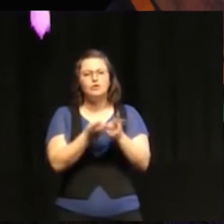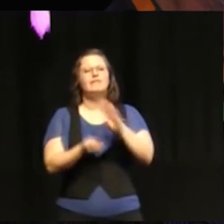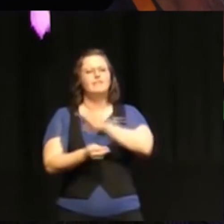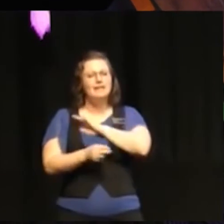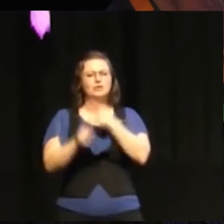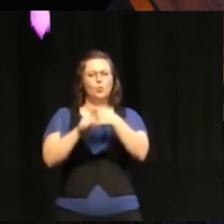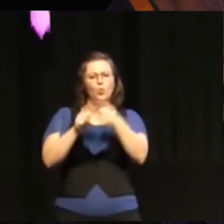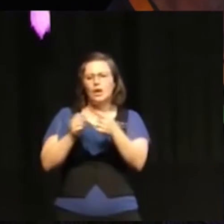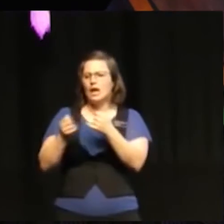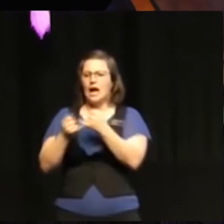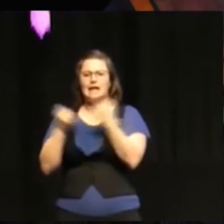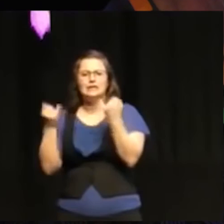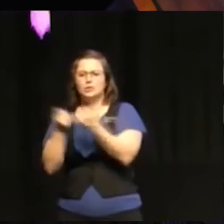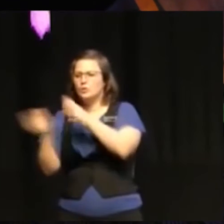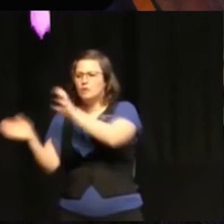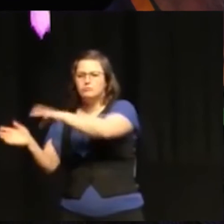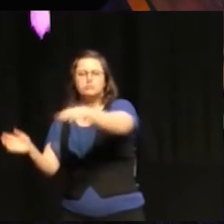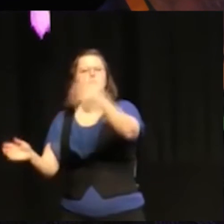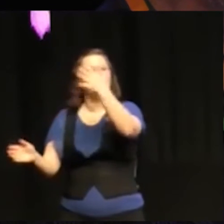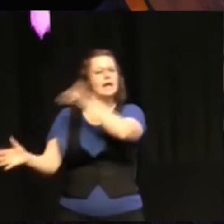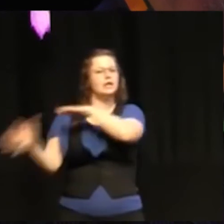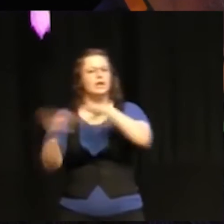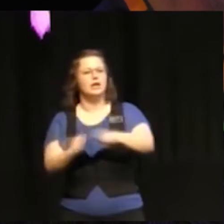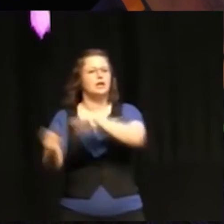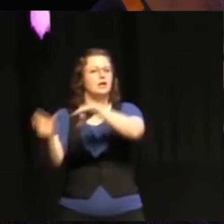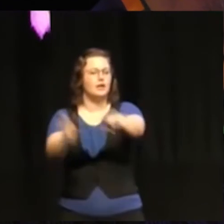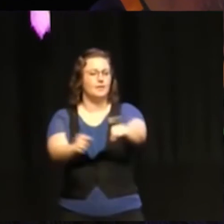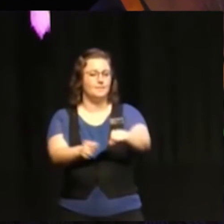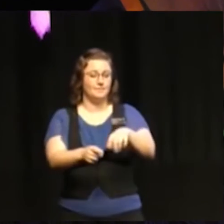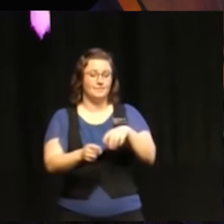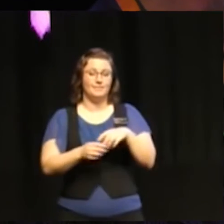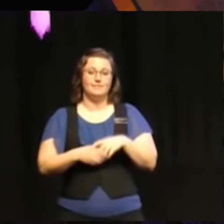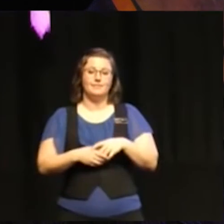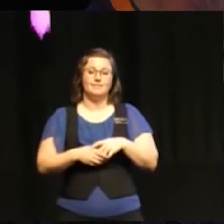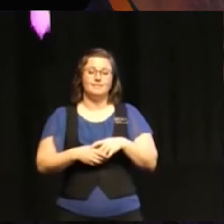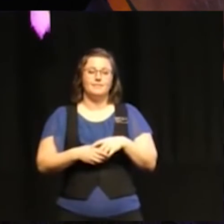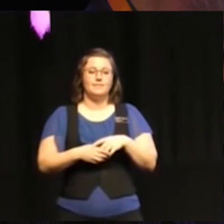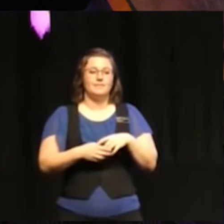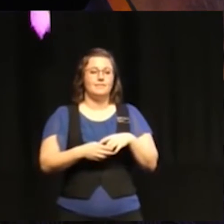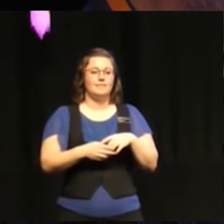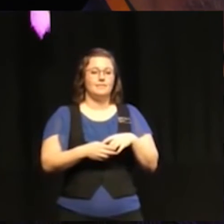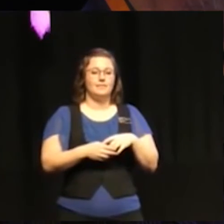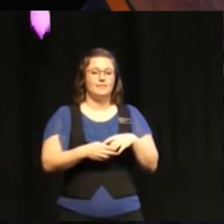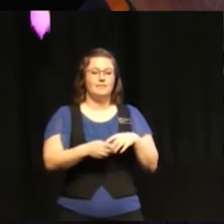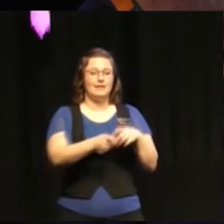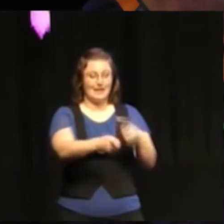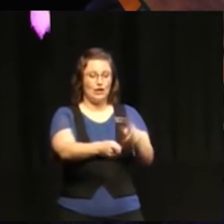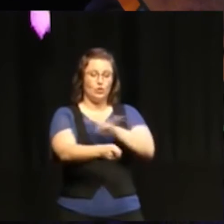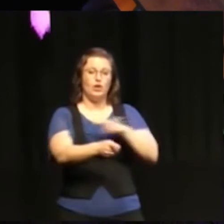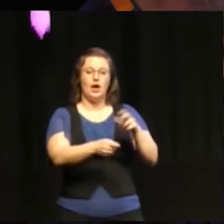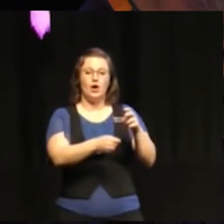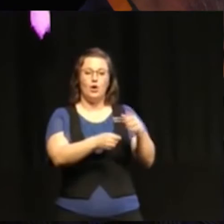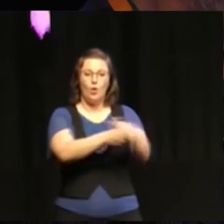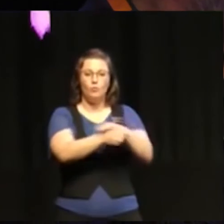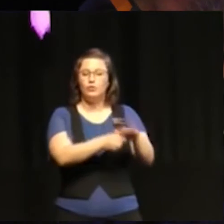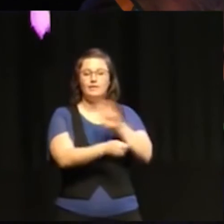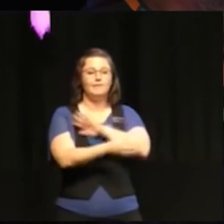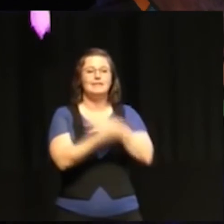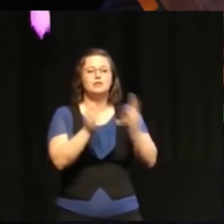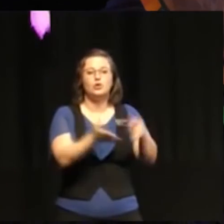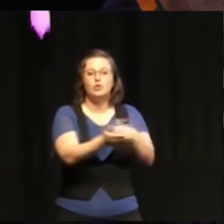kan... Där är ju sådana områden som inte har den typen av kontroll. Och det finns ju sådana också.